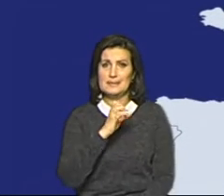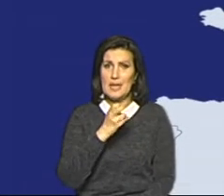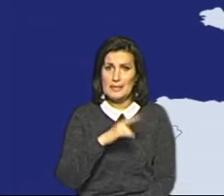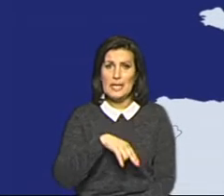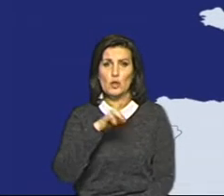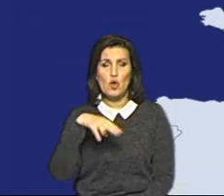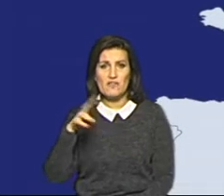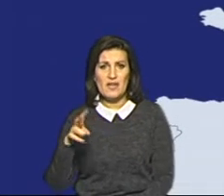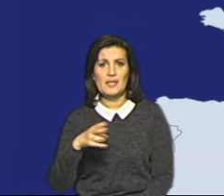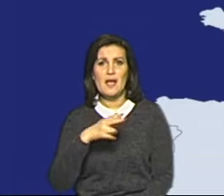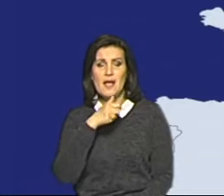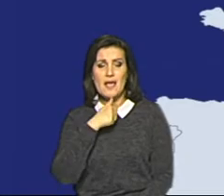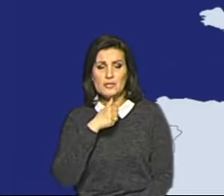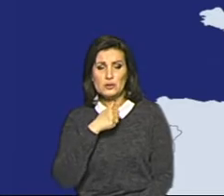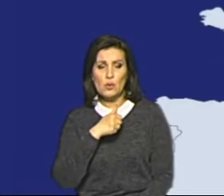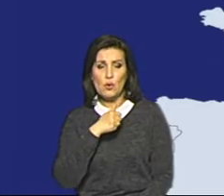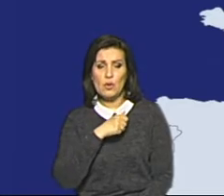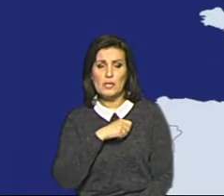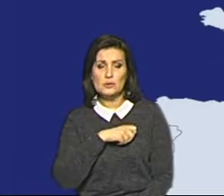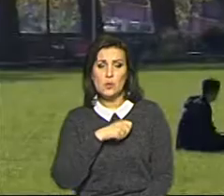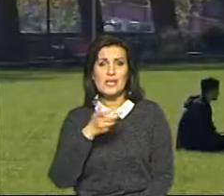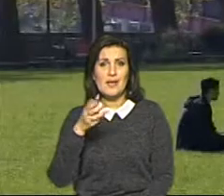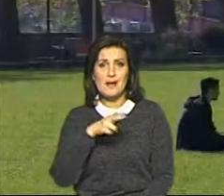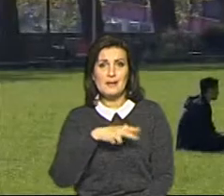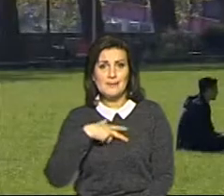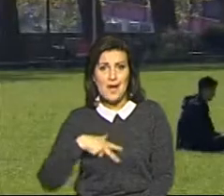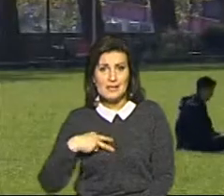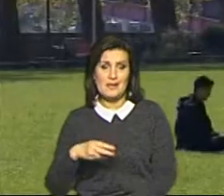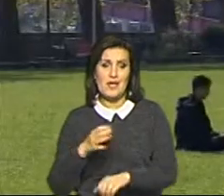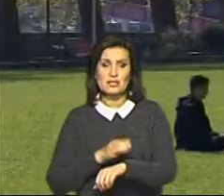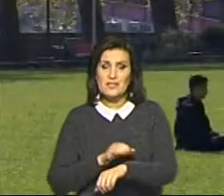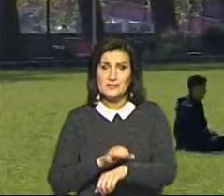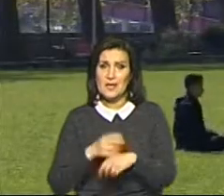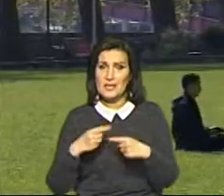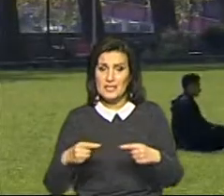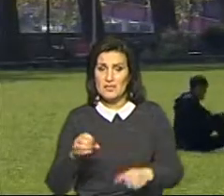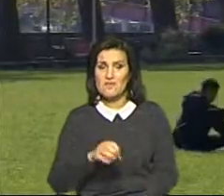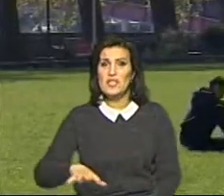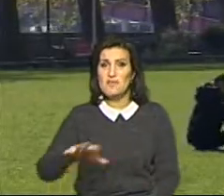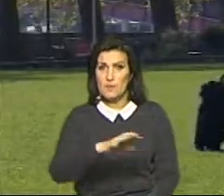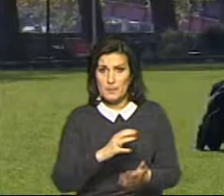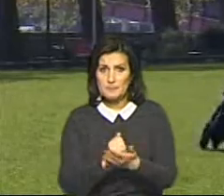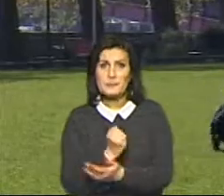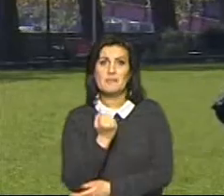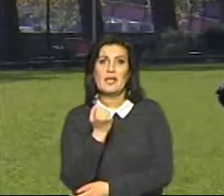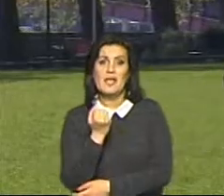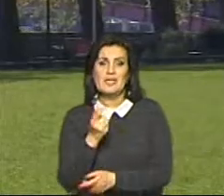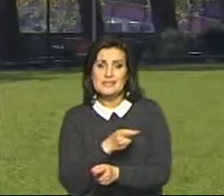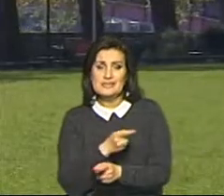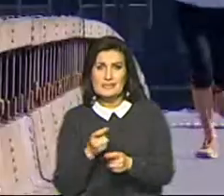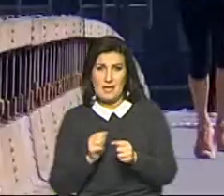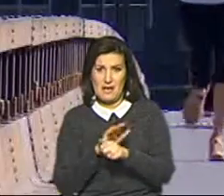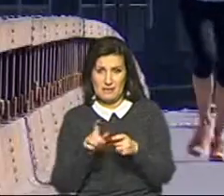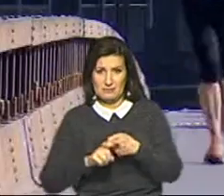Норвегія, Естонія, Данія, Швейцарія та інші. У Європі за період пандемії виявлено більш як мільйон випадків інфікування